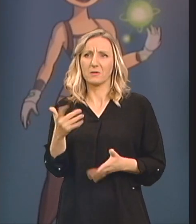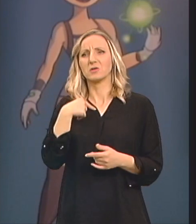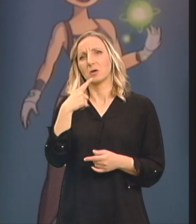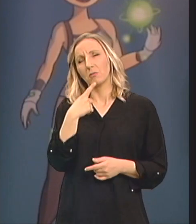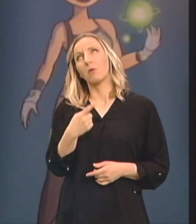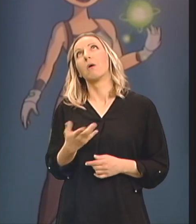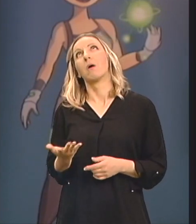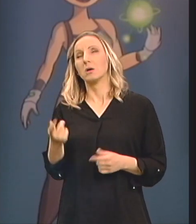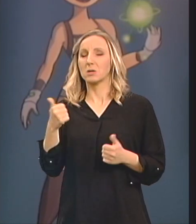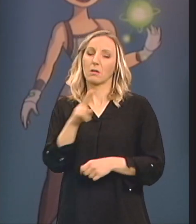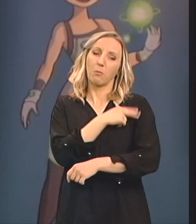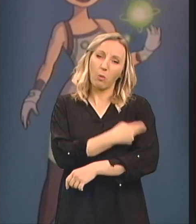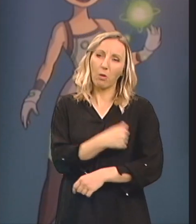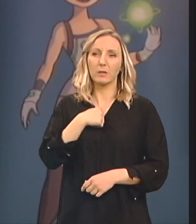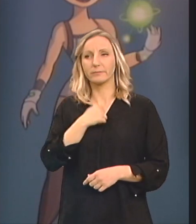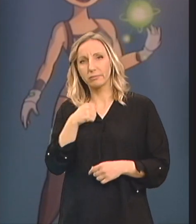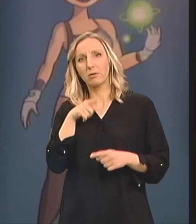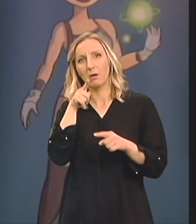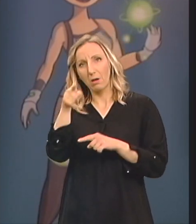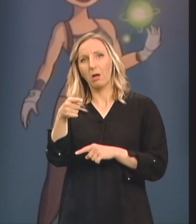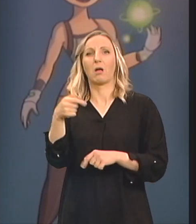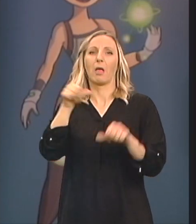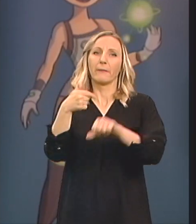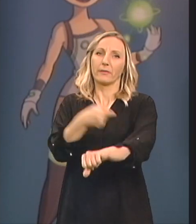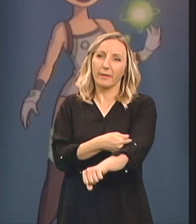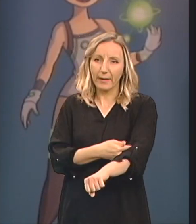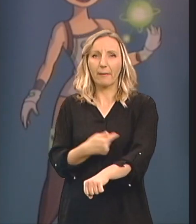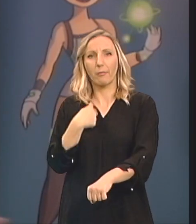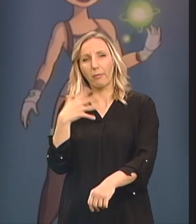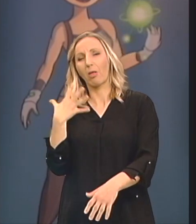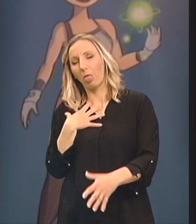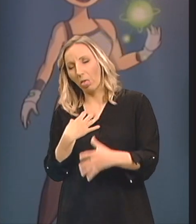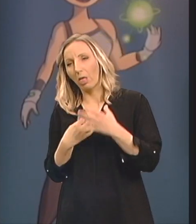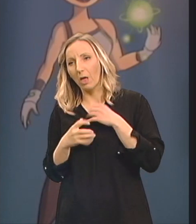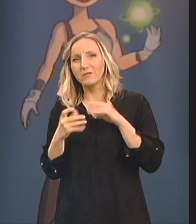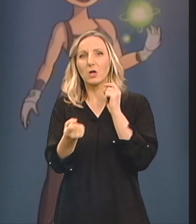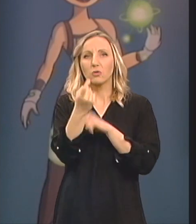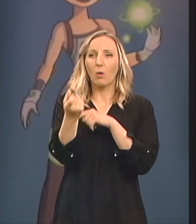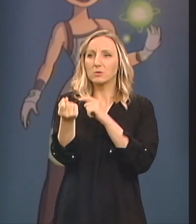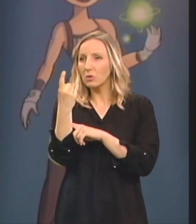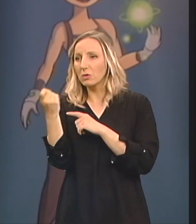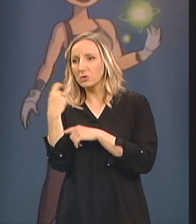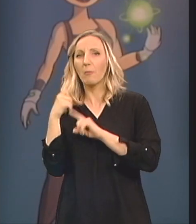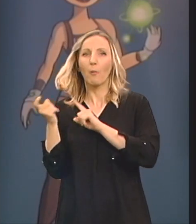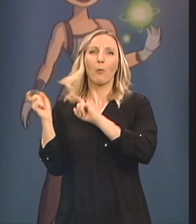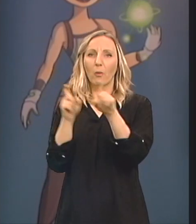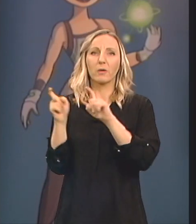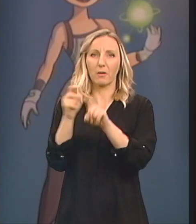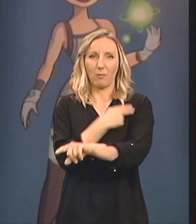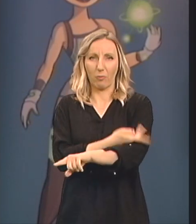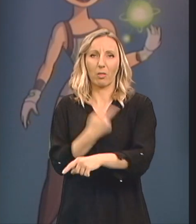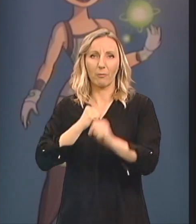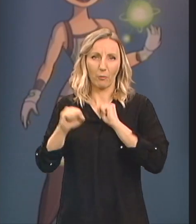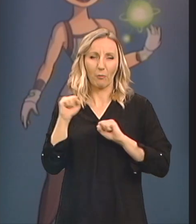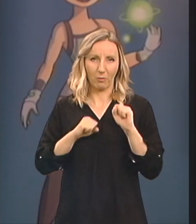izmrcvare I sad ću da isprimam Gomilu nekih terapija Sad će sve nešto da se dešava A ja ne znam šta Ali mi